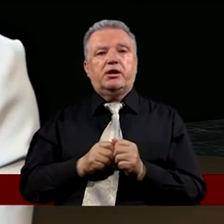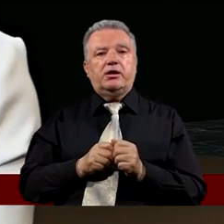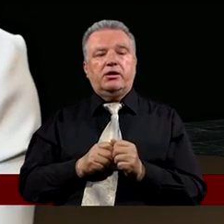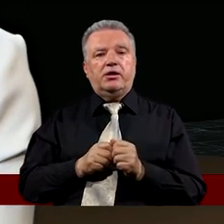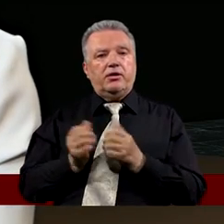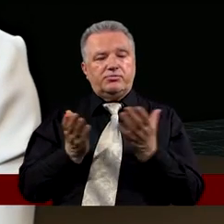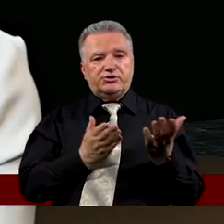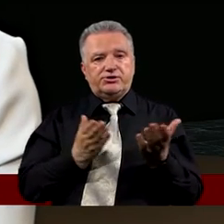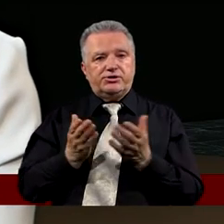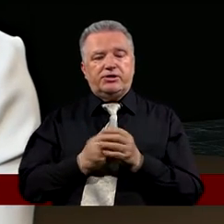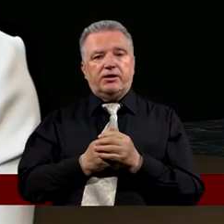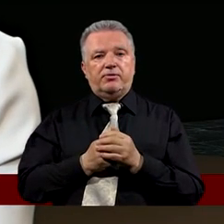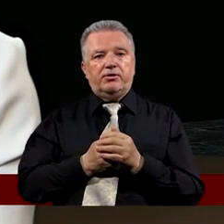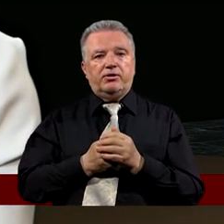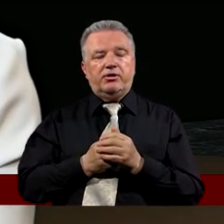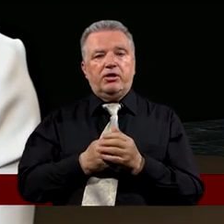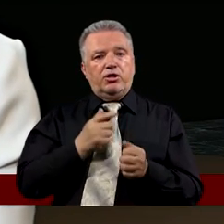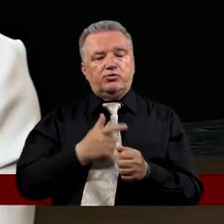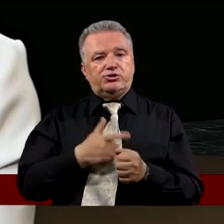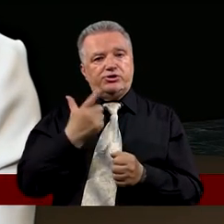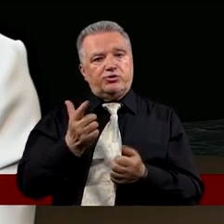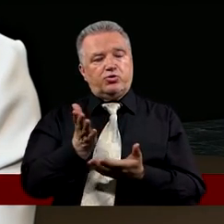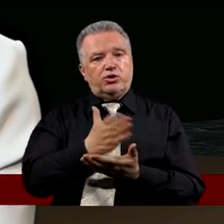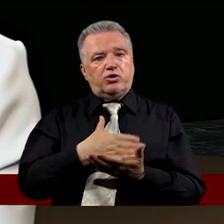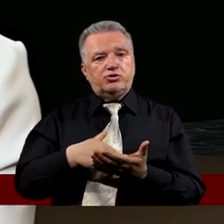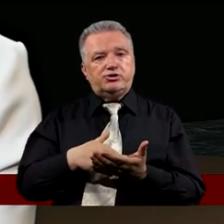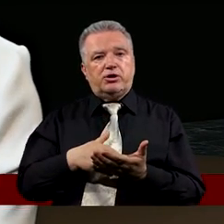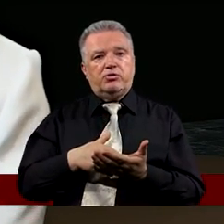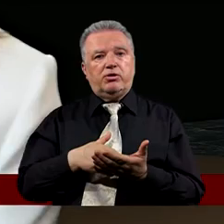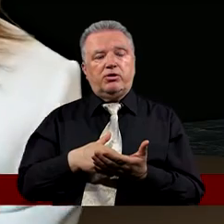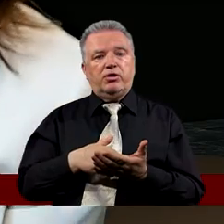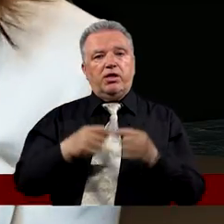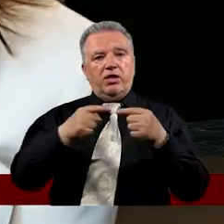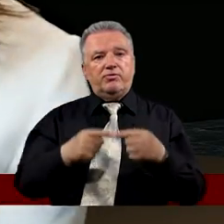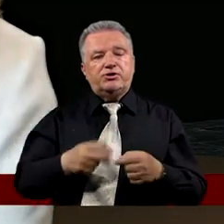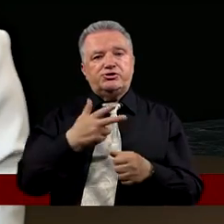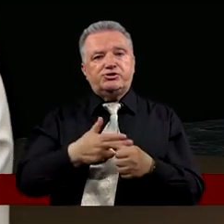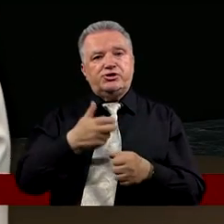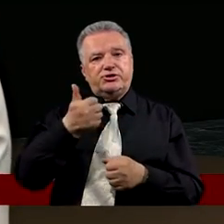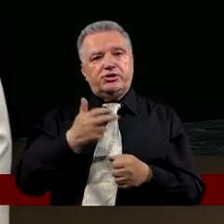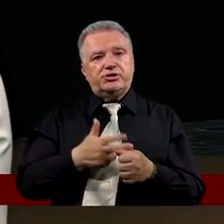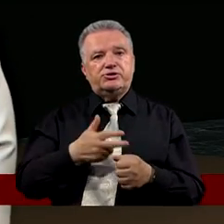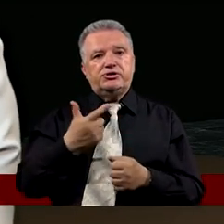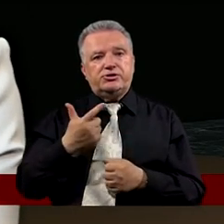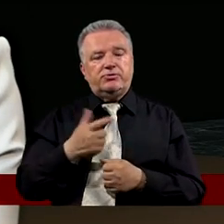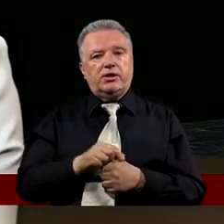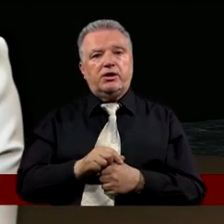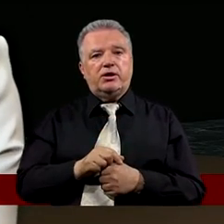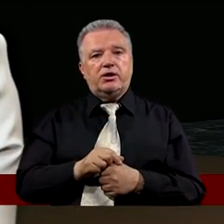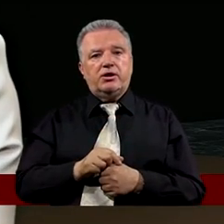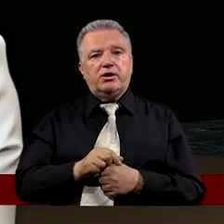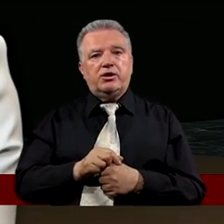Z Ewangelii Łukasza Z 22 rozdziału Wiersze 31-32